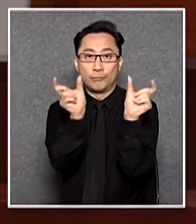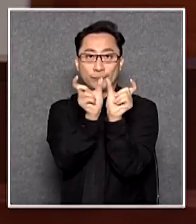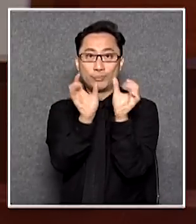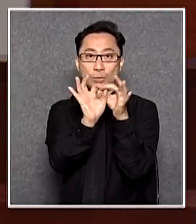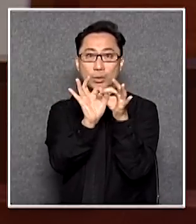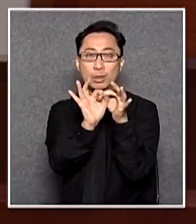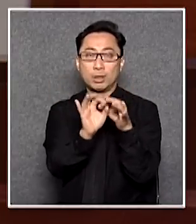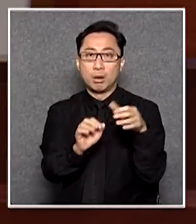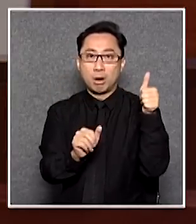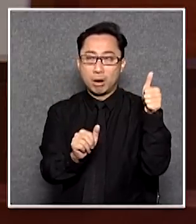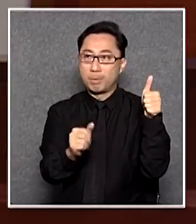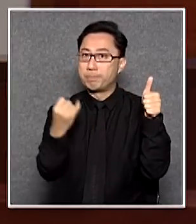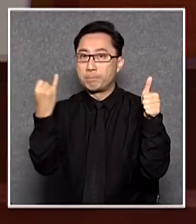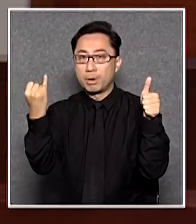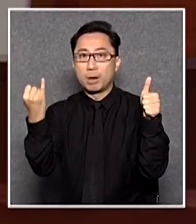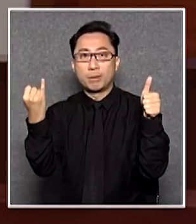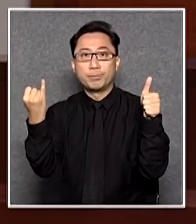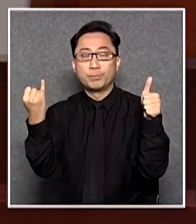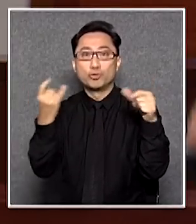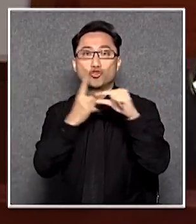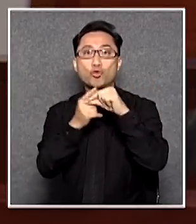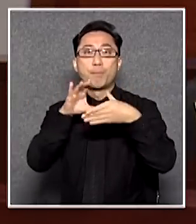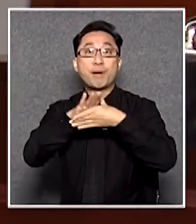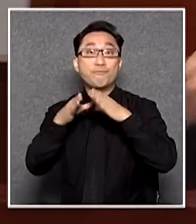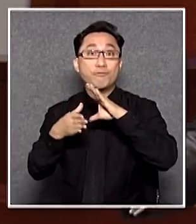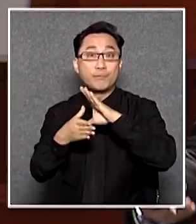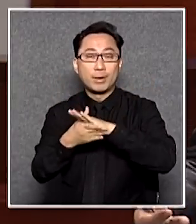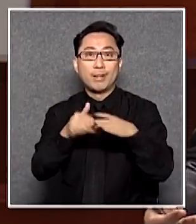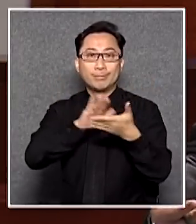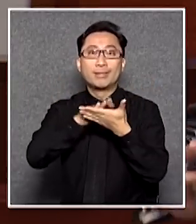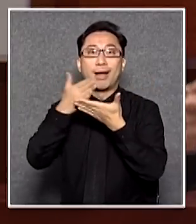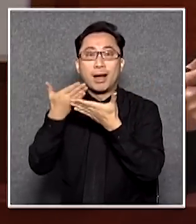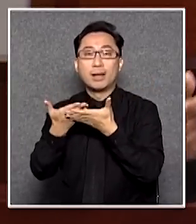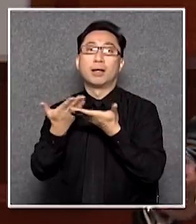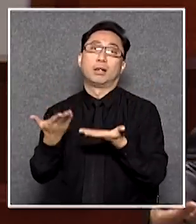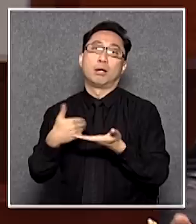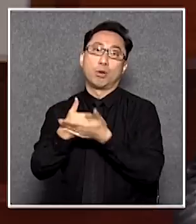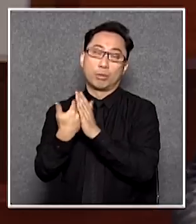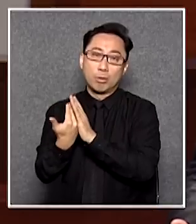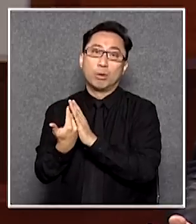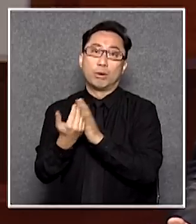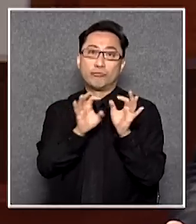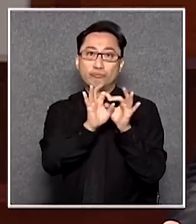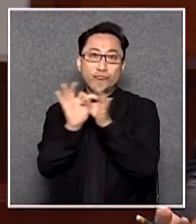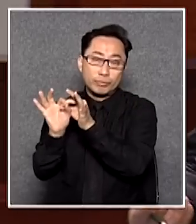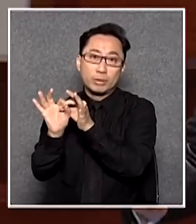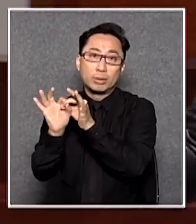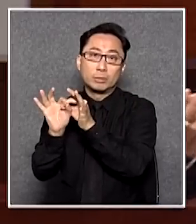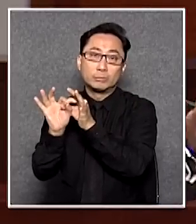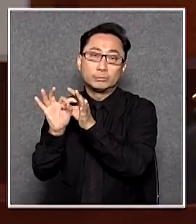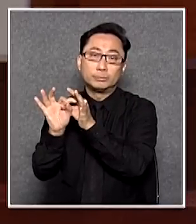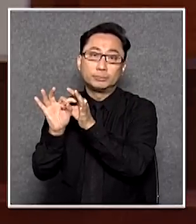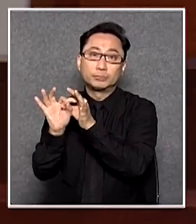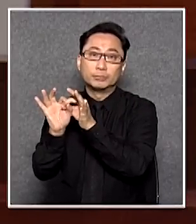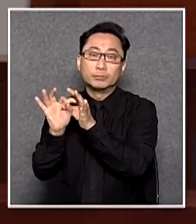面用詞和負面用詞在中文文法裡面很多時候就用但卻這些連接詞來將它